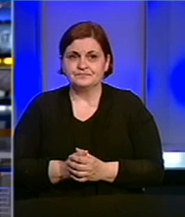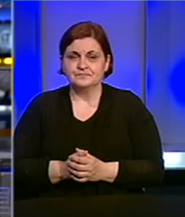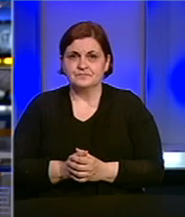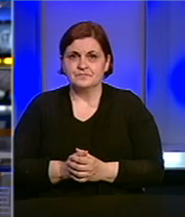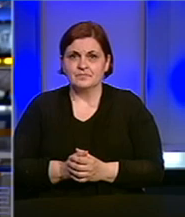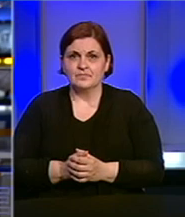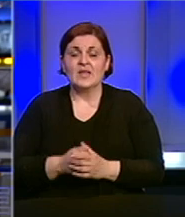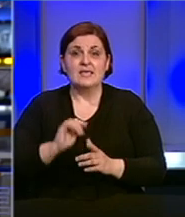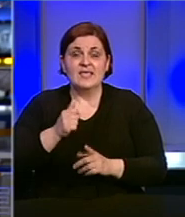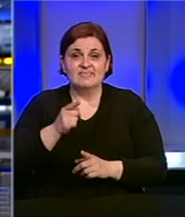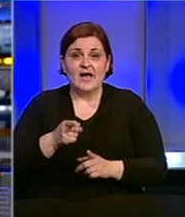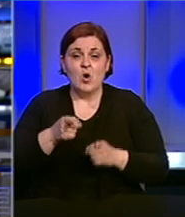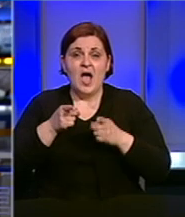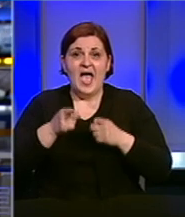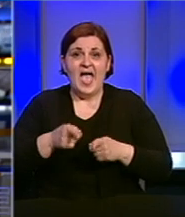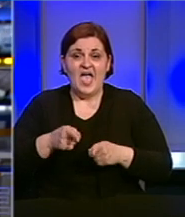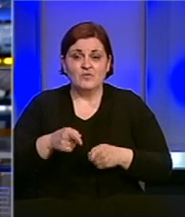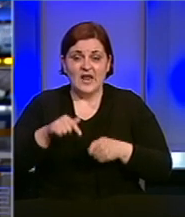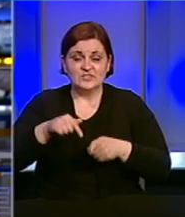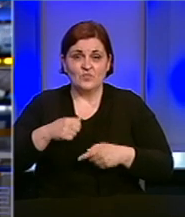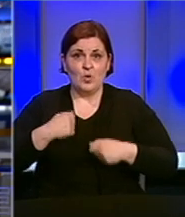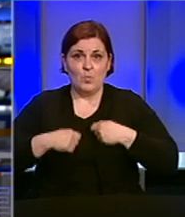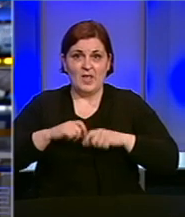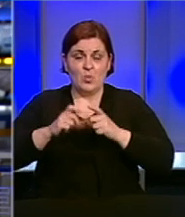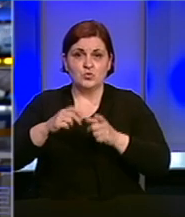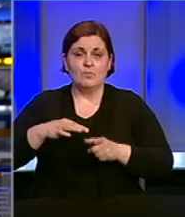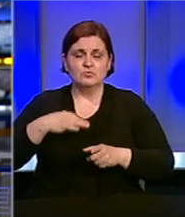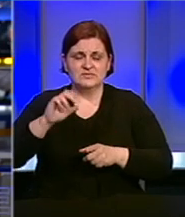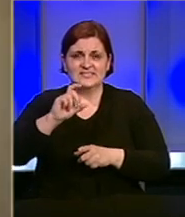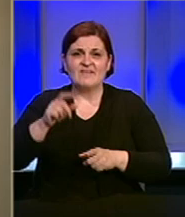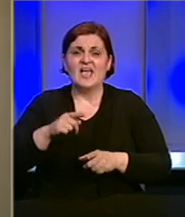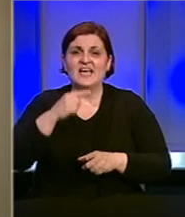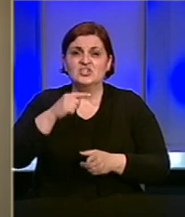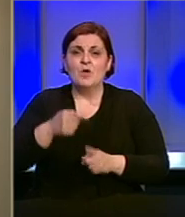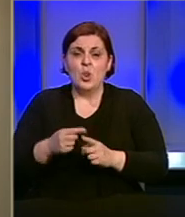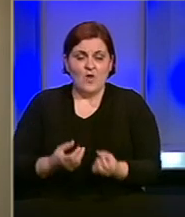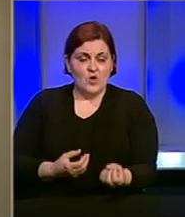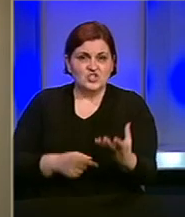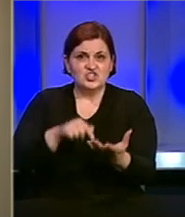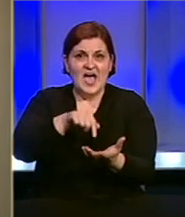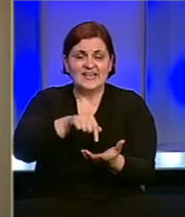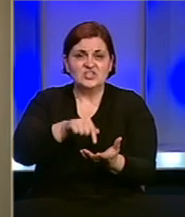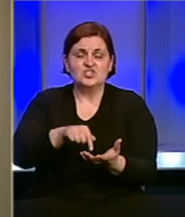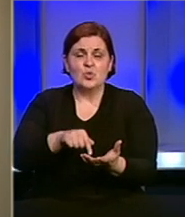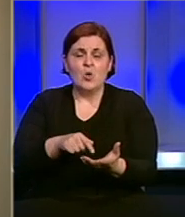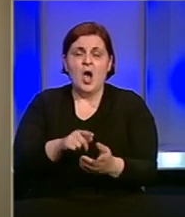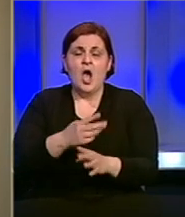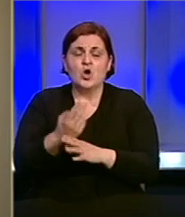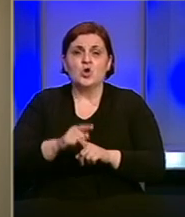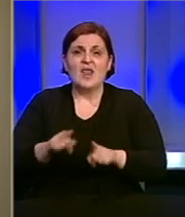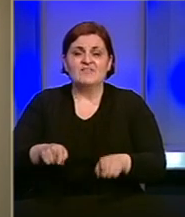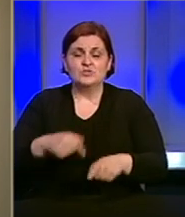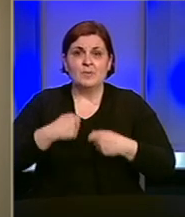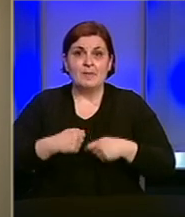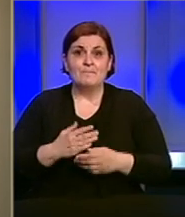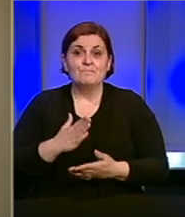Tako je, evo nas UKC u Banja Luci i možemo slobodno reći novom žarištu koronavirusa u Republici Srpskoj. Dakle,